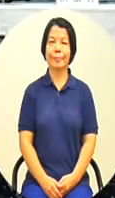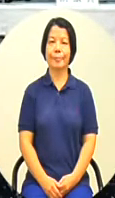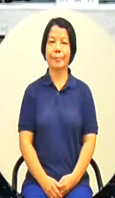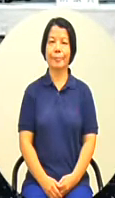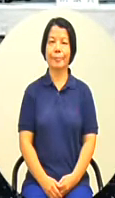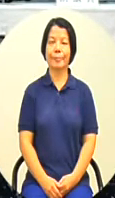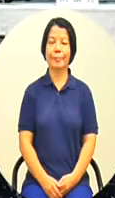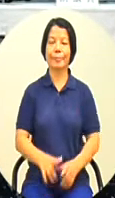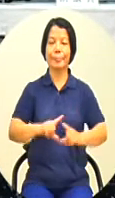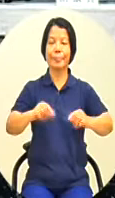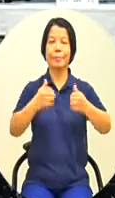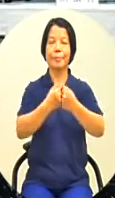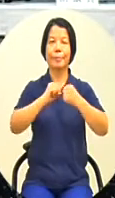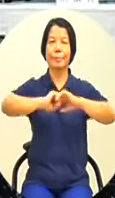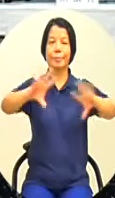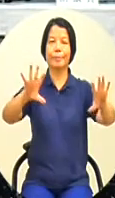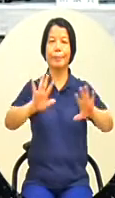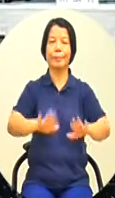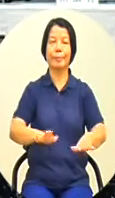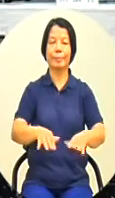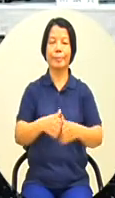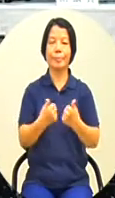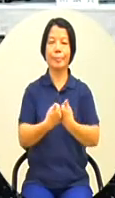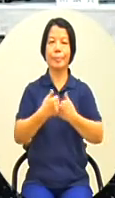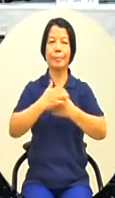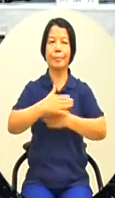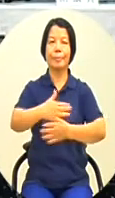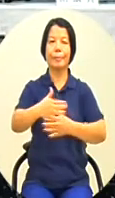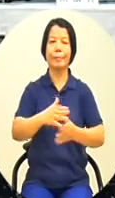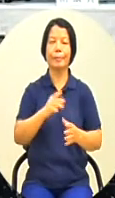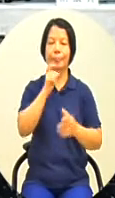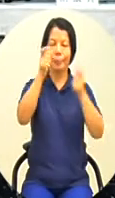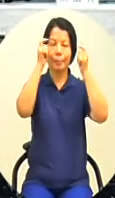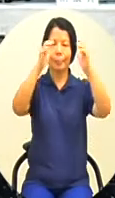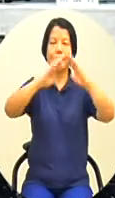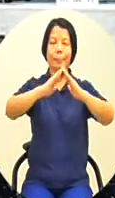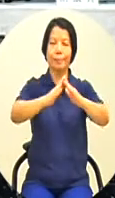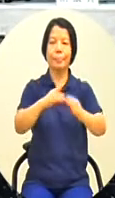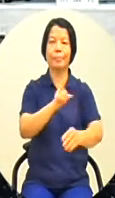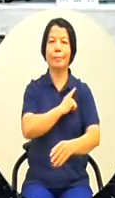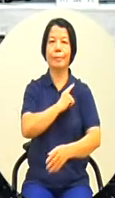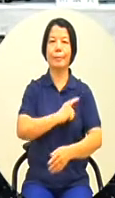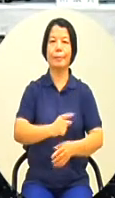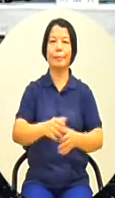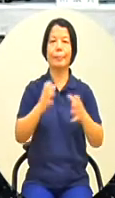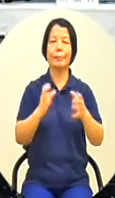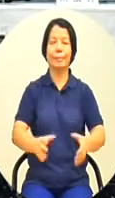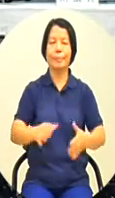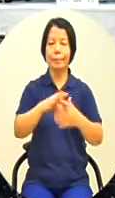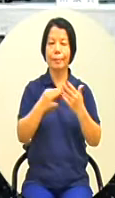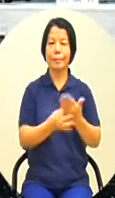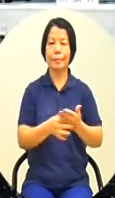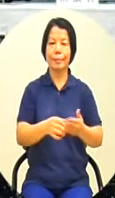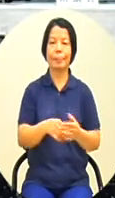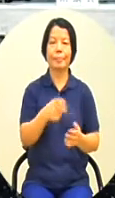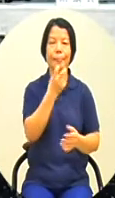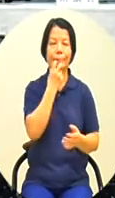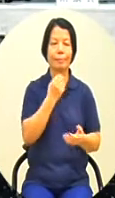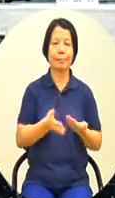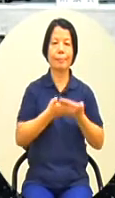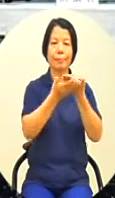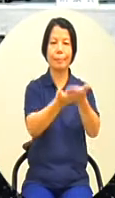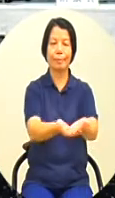向大會報告今天的議程為高雄市知事條例送請中央主管機關